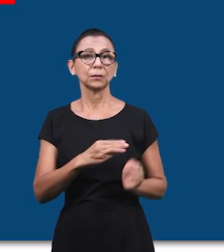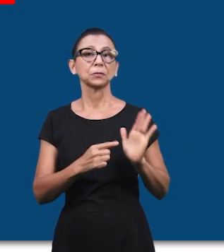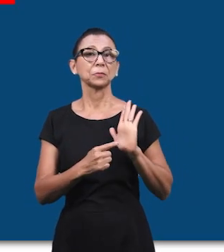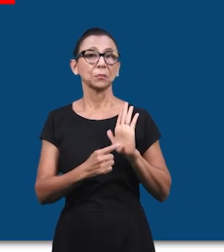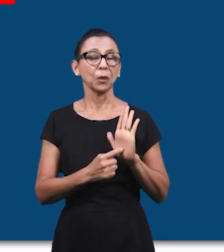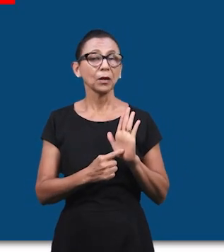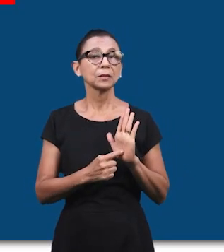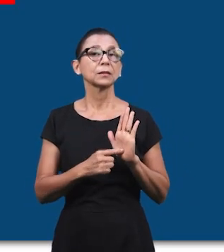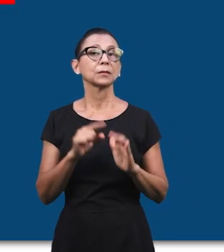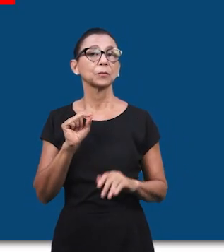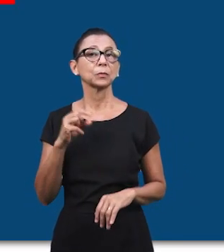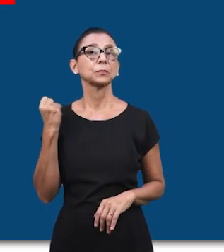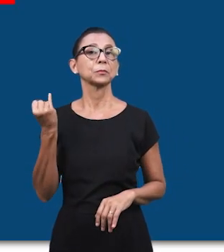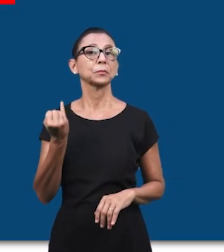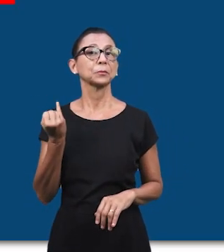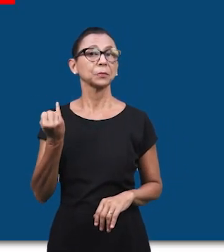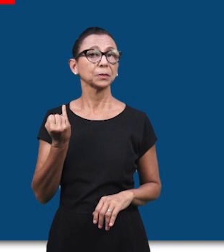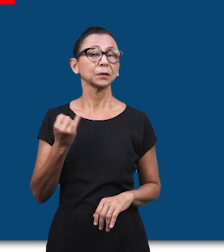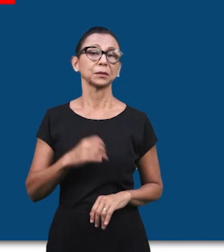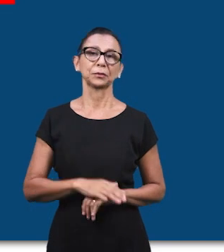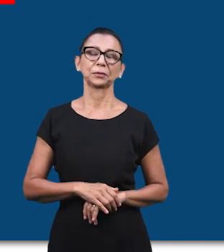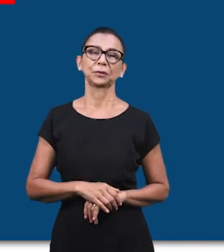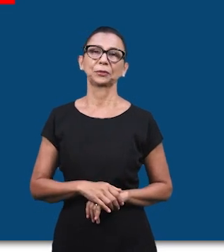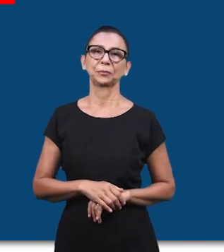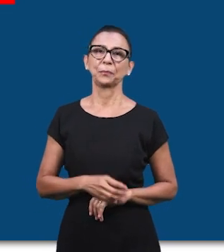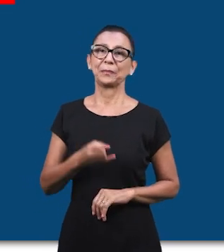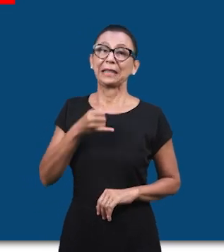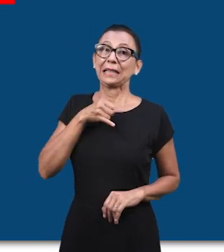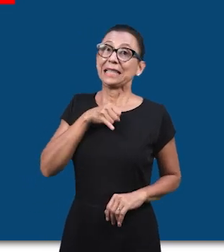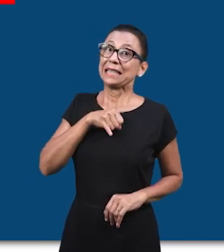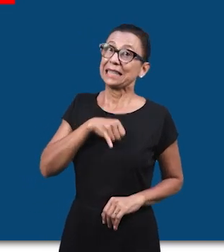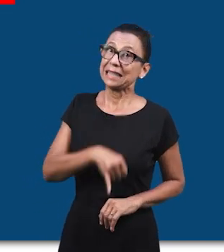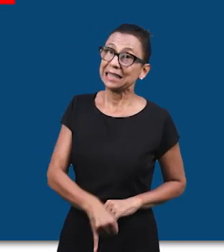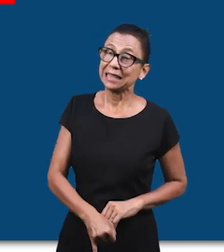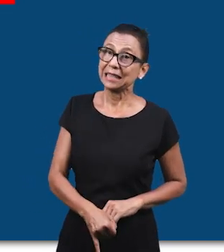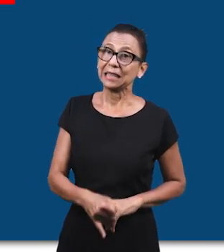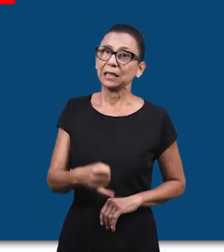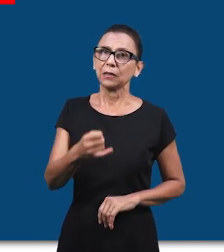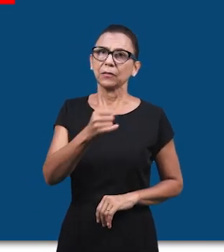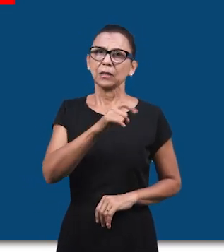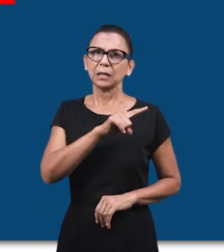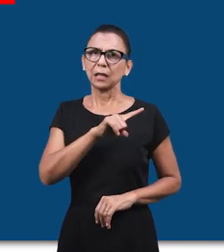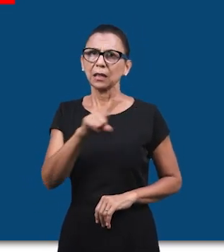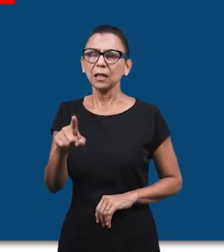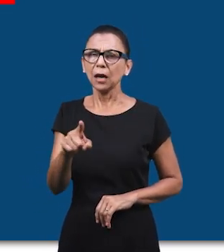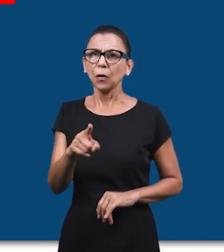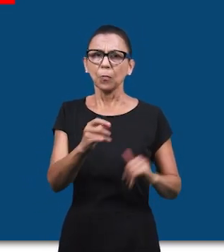И в Матфея 6, 15 также написано очень важная вещь.